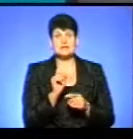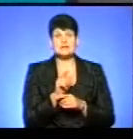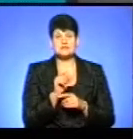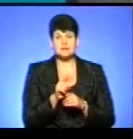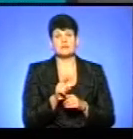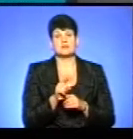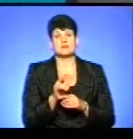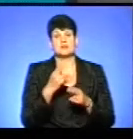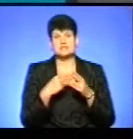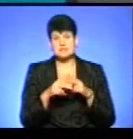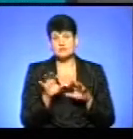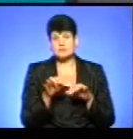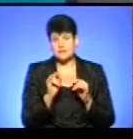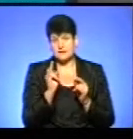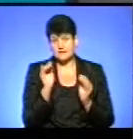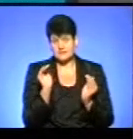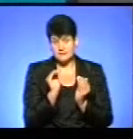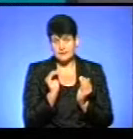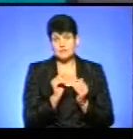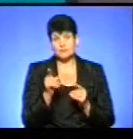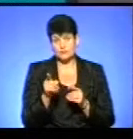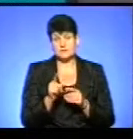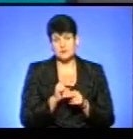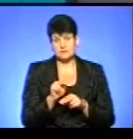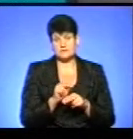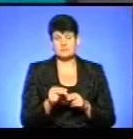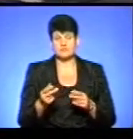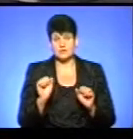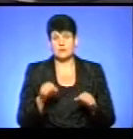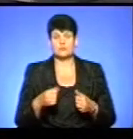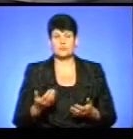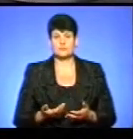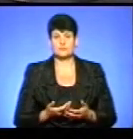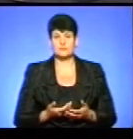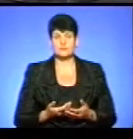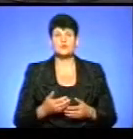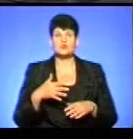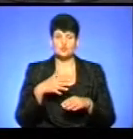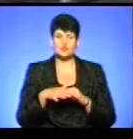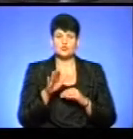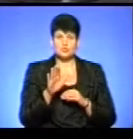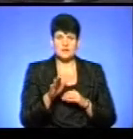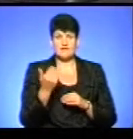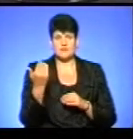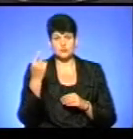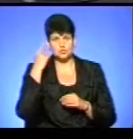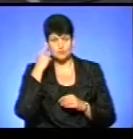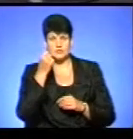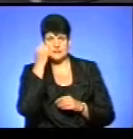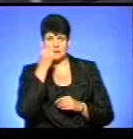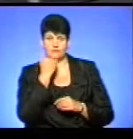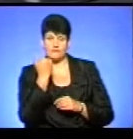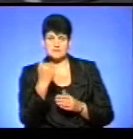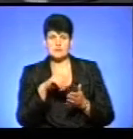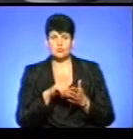дитинчат, бо вони піддаються якимось... Дресурі. Так, дресурі. Зрозуміло вашу позицію, пані Людмила. Дякую вам за